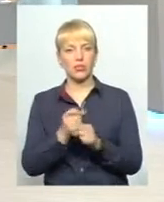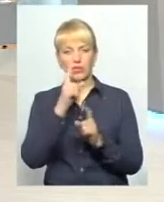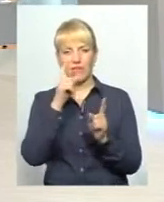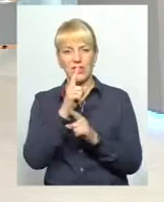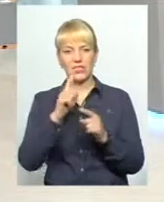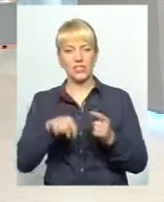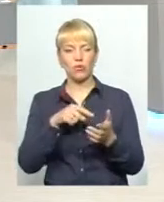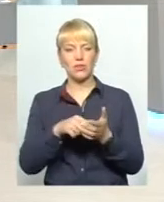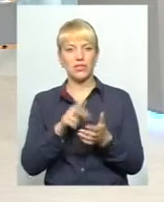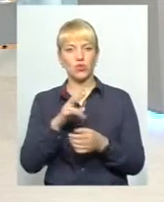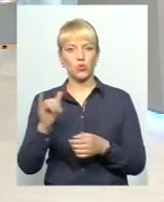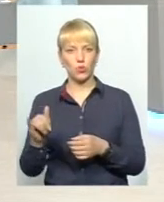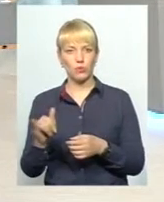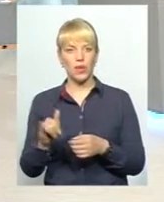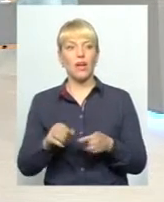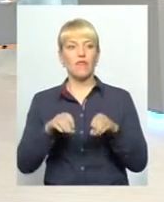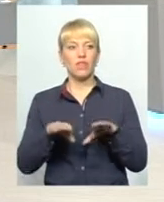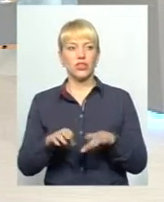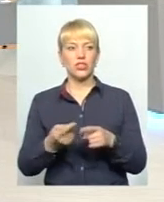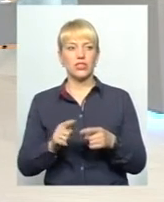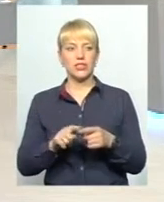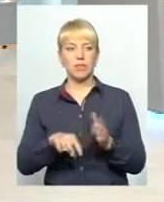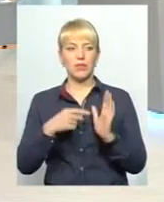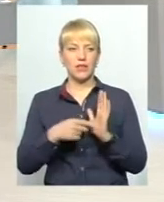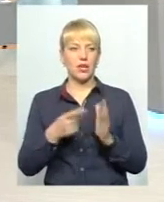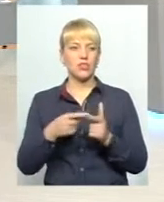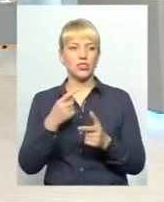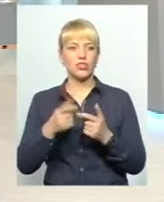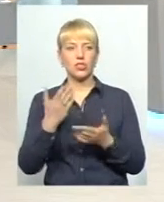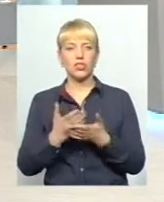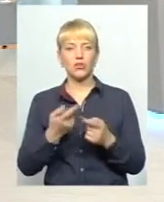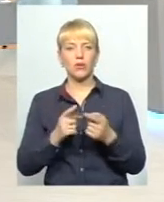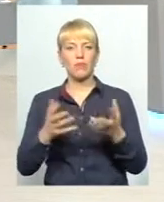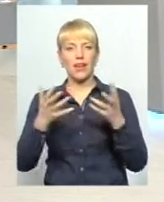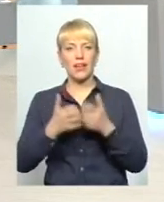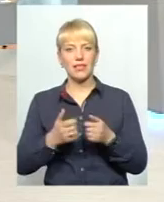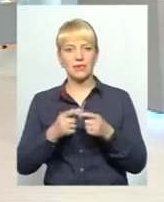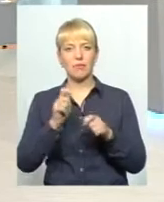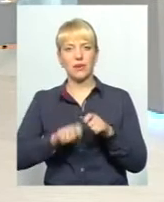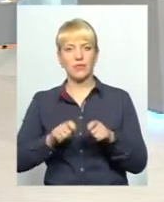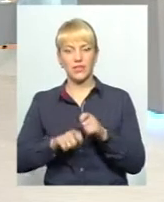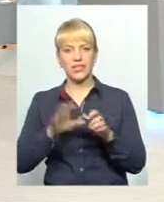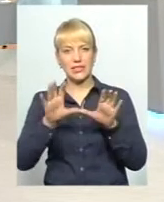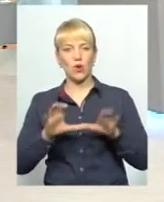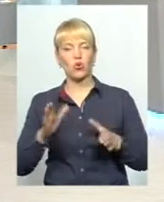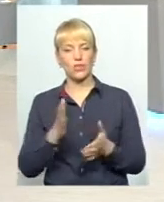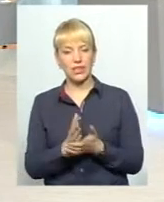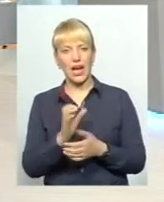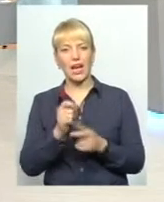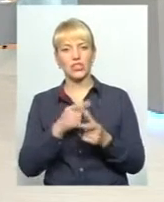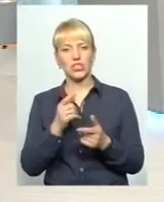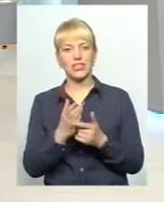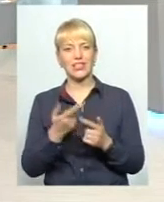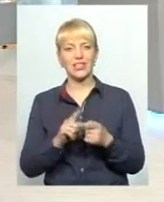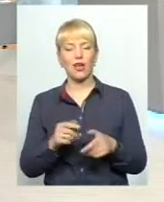селищі, вирішити це питання? Чи є механізм отої перевірки? Закон є. А чи є вже ті